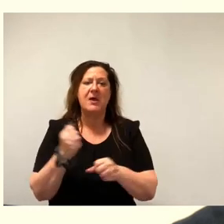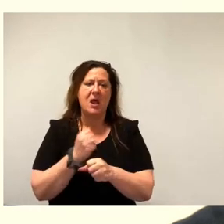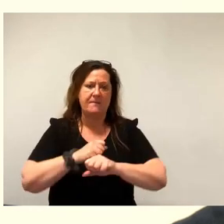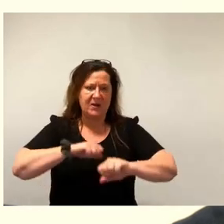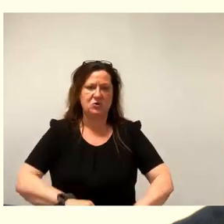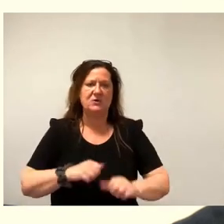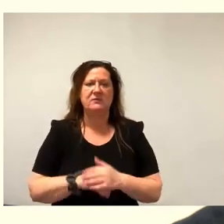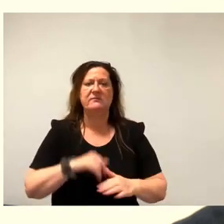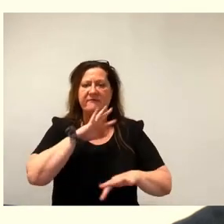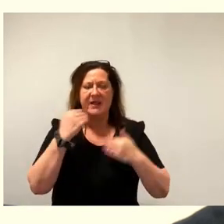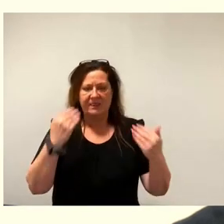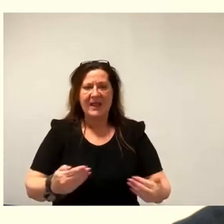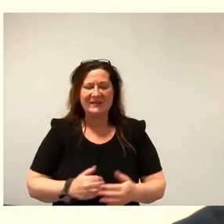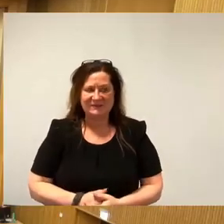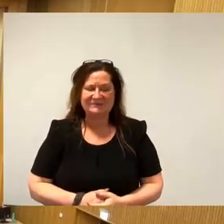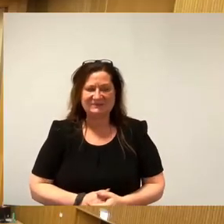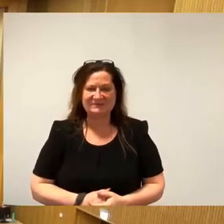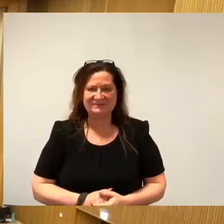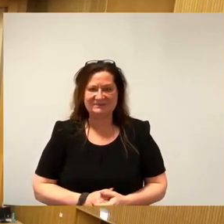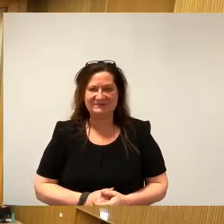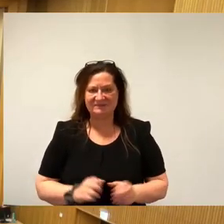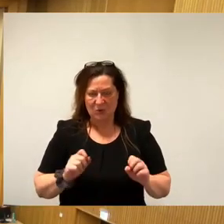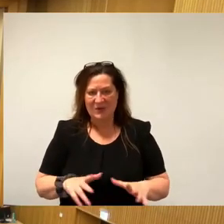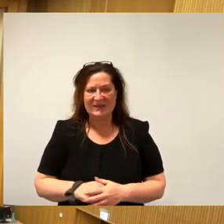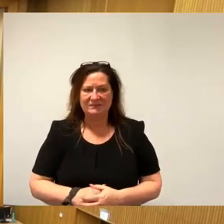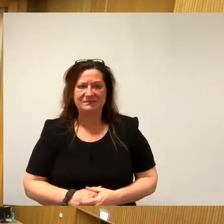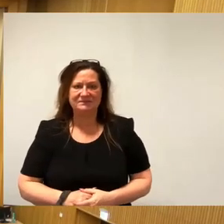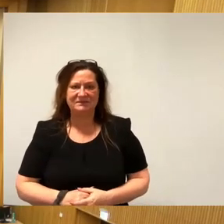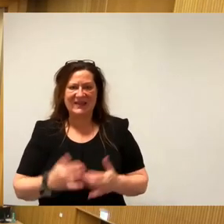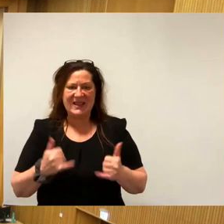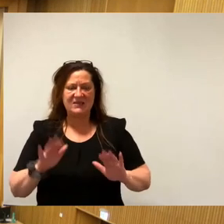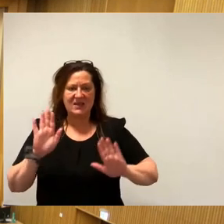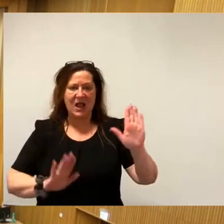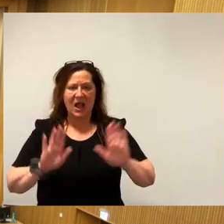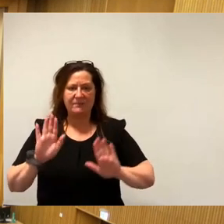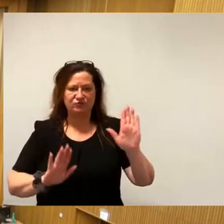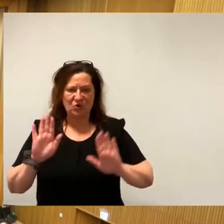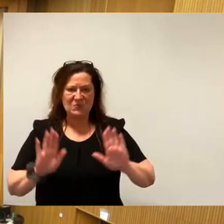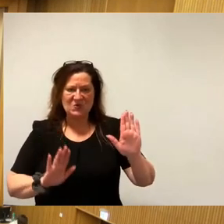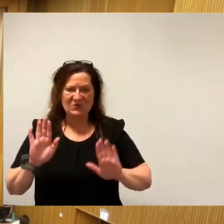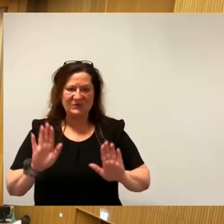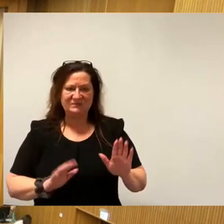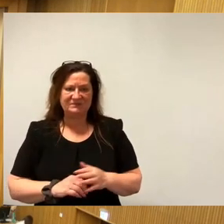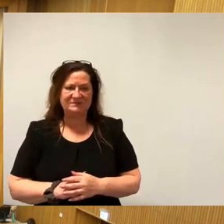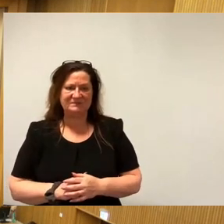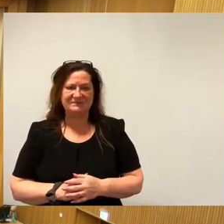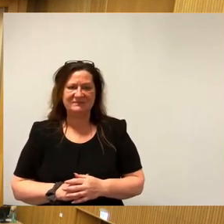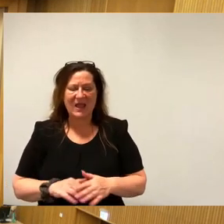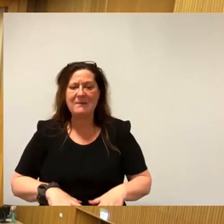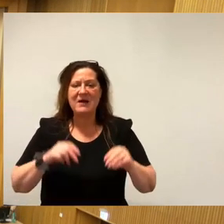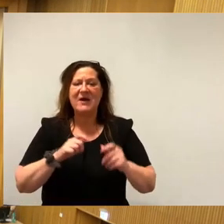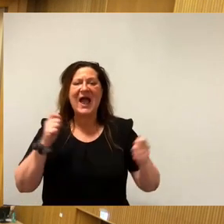Vielen Dank. Okay, dann kommen wir zur Abstimmung. Ich würde zuerst den Änderungsantrag AfD